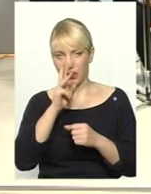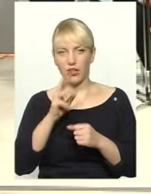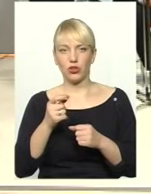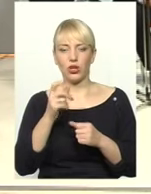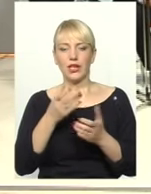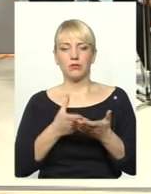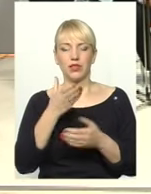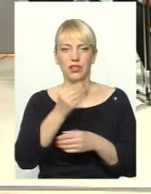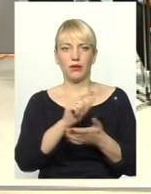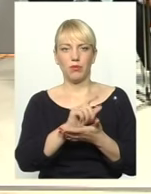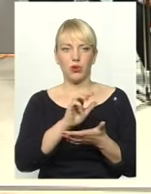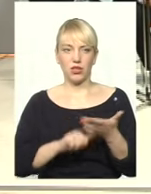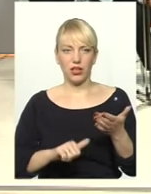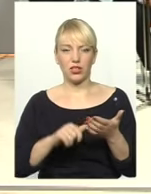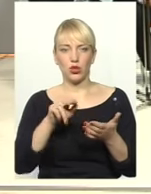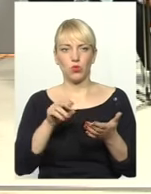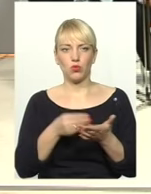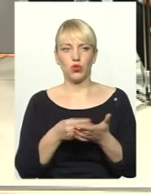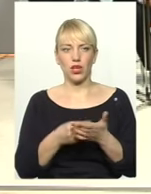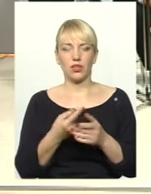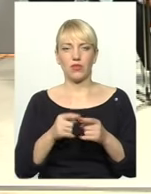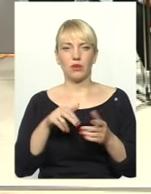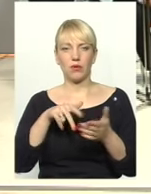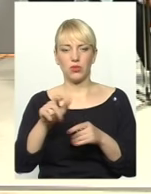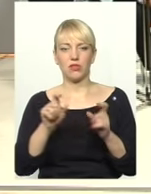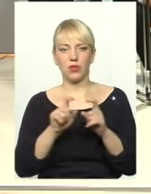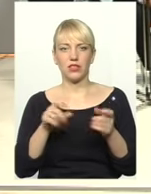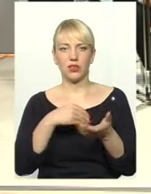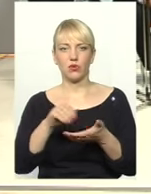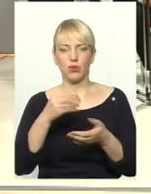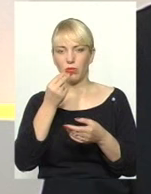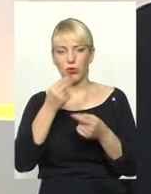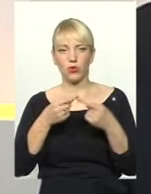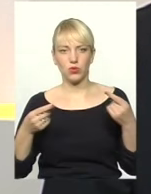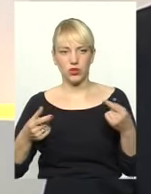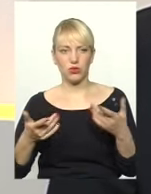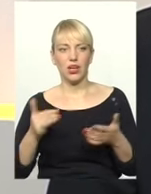до бюджету податків. Далі вони б пішли в магазин, купили продукцію,